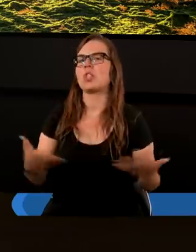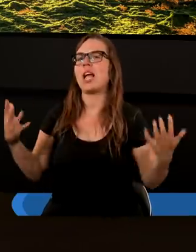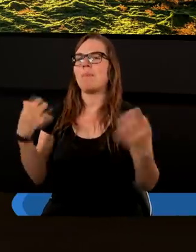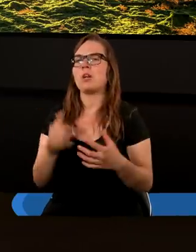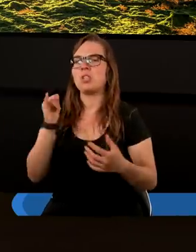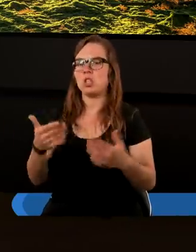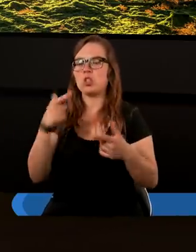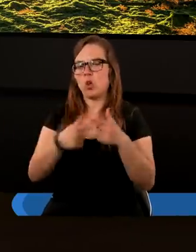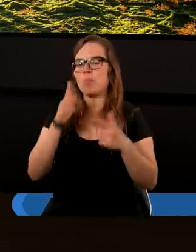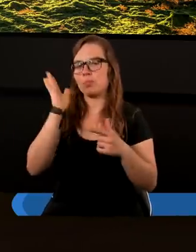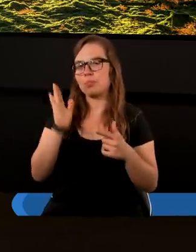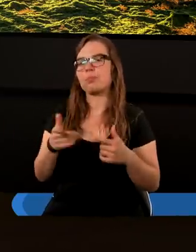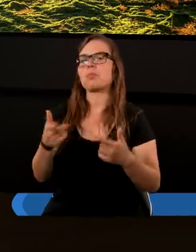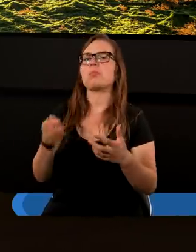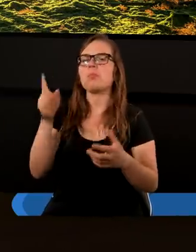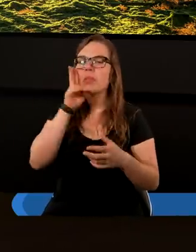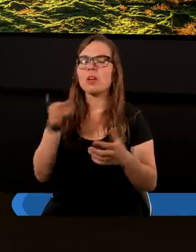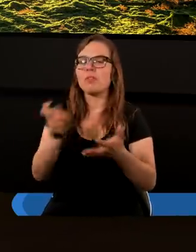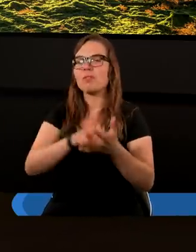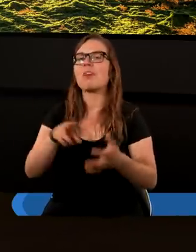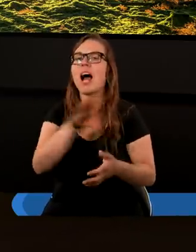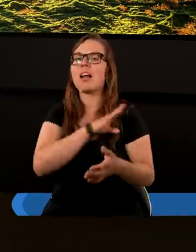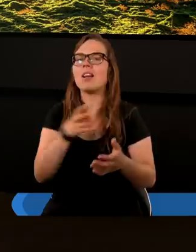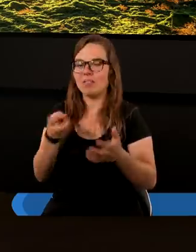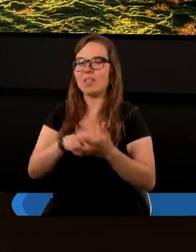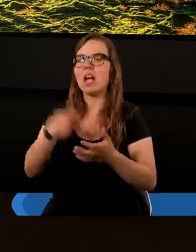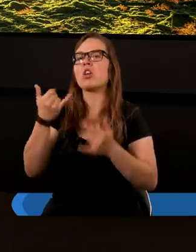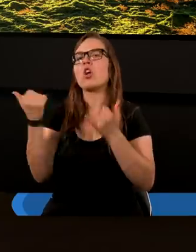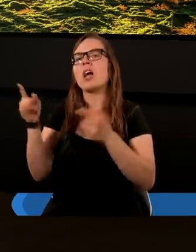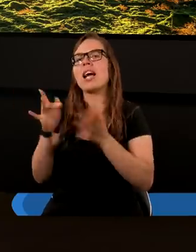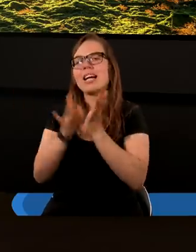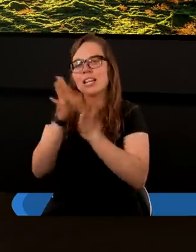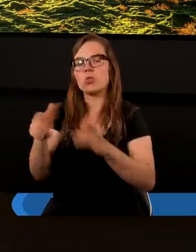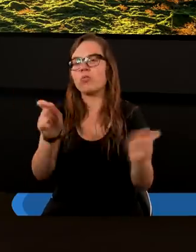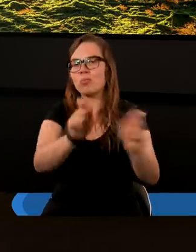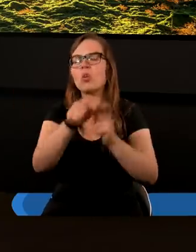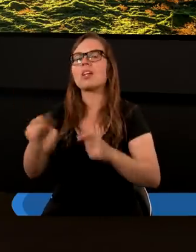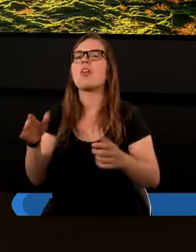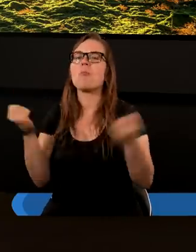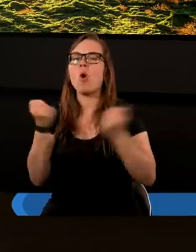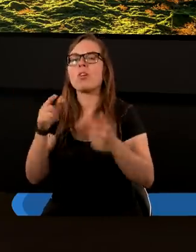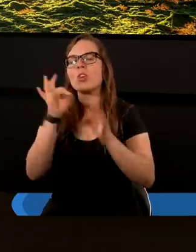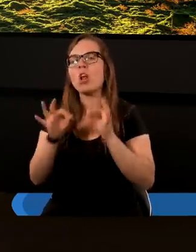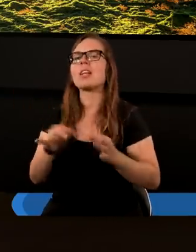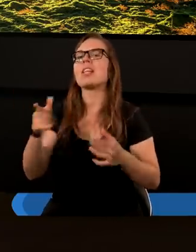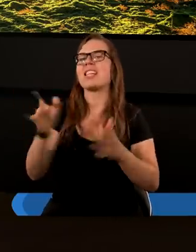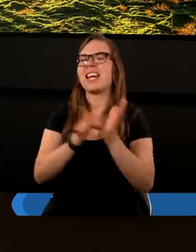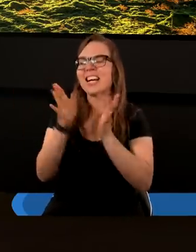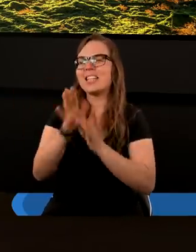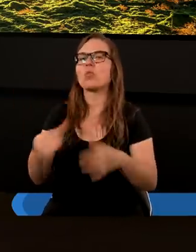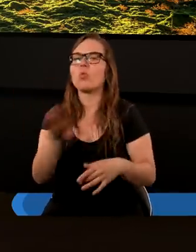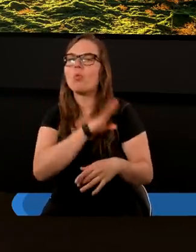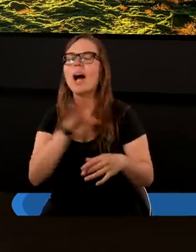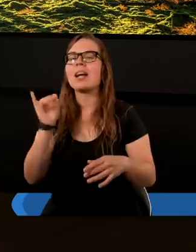i dopiero wzbudzą się wtedy, kiedy Chrystus ich budzi mocą boską, tak jak Chrystus